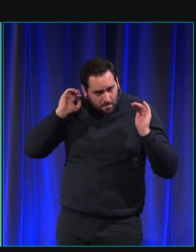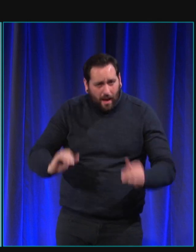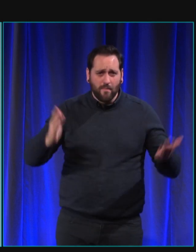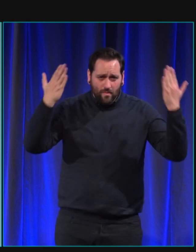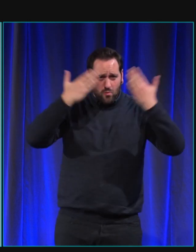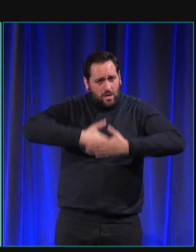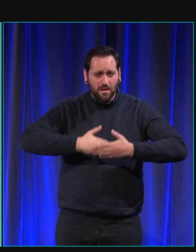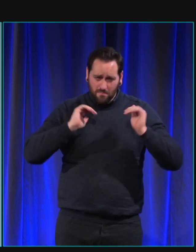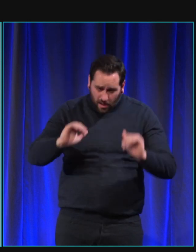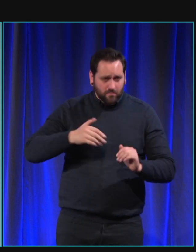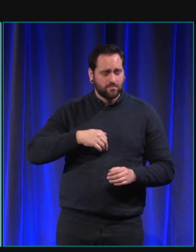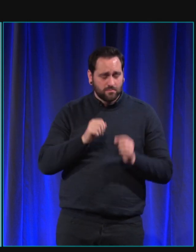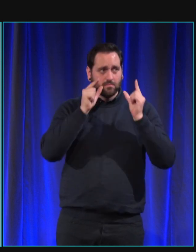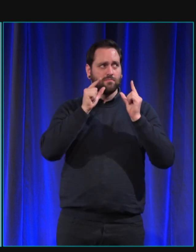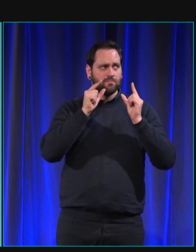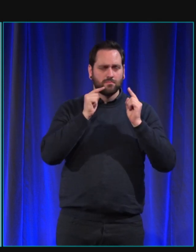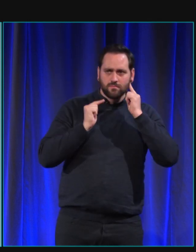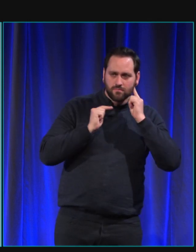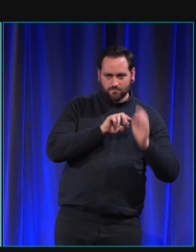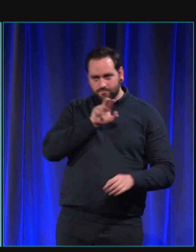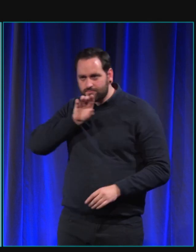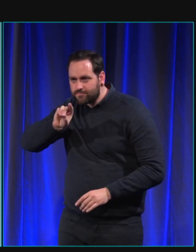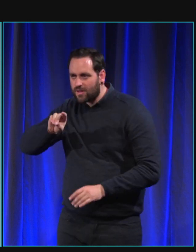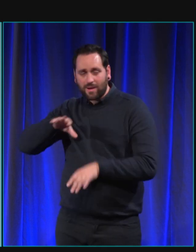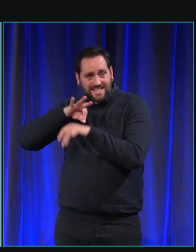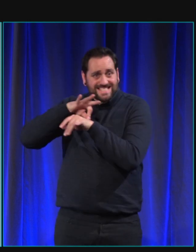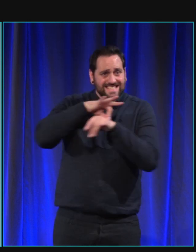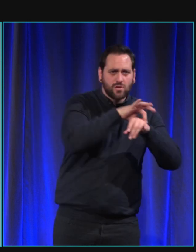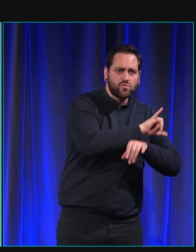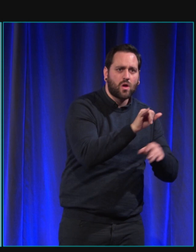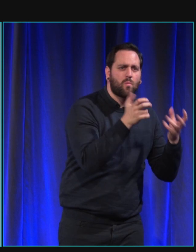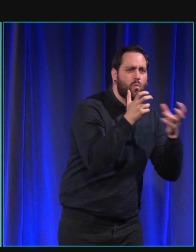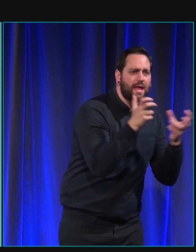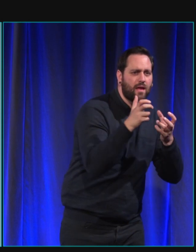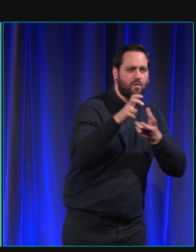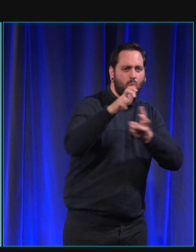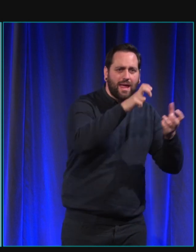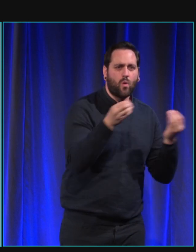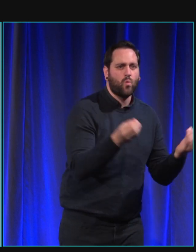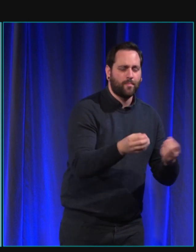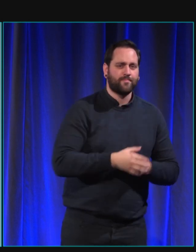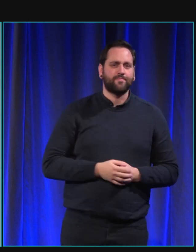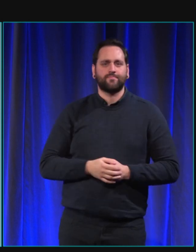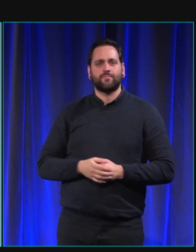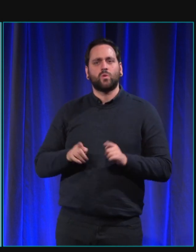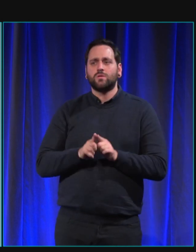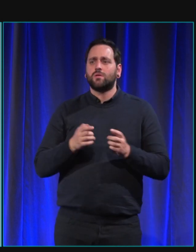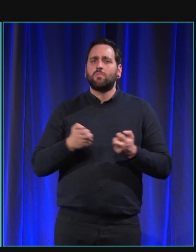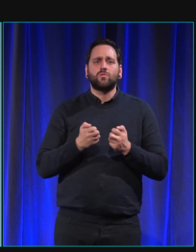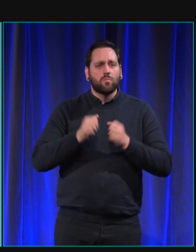venir au contact et vous emmener à la source du bruit. Il accompagne la personne dans tous les lieux ouverts au public